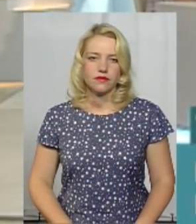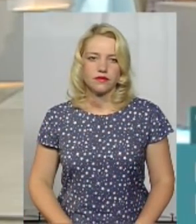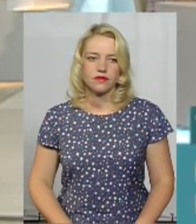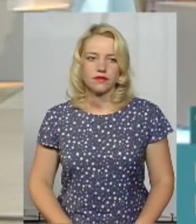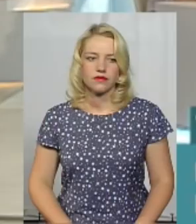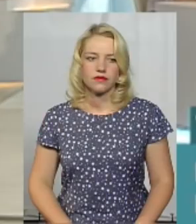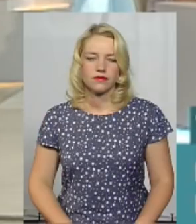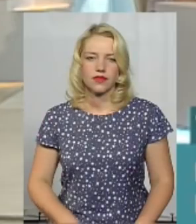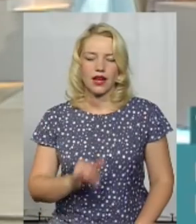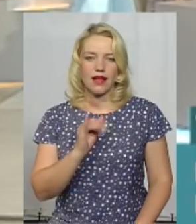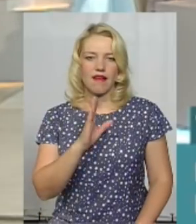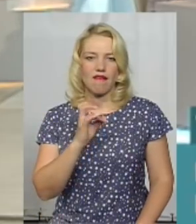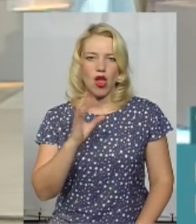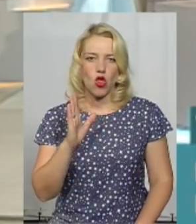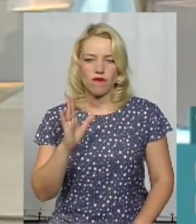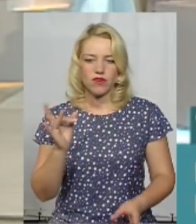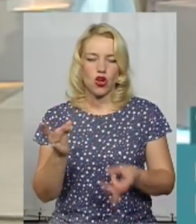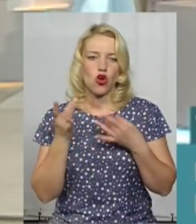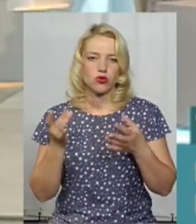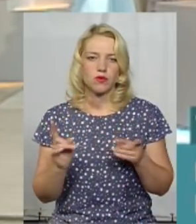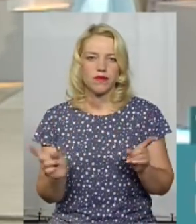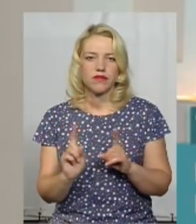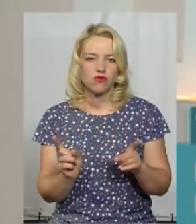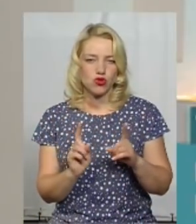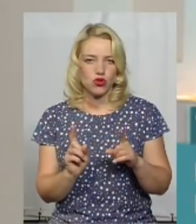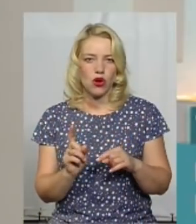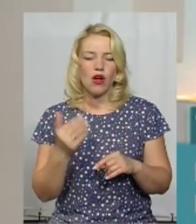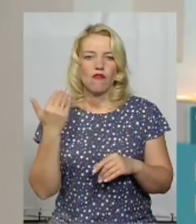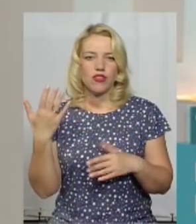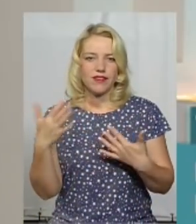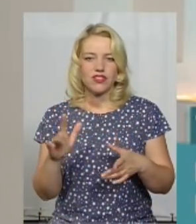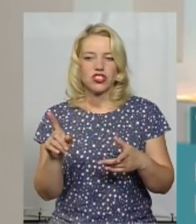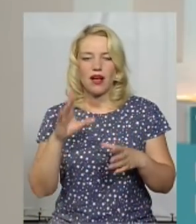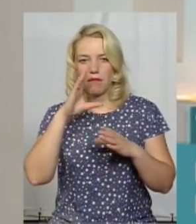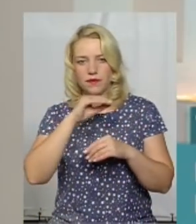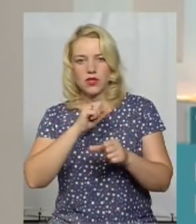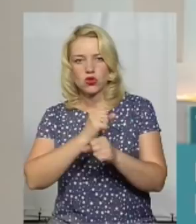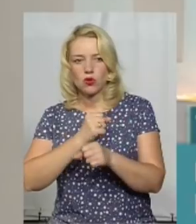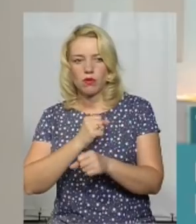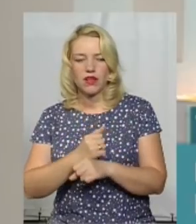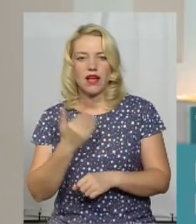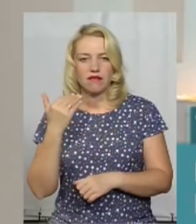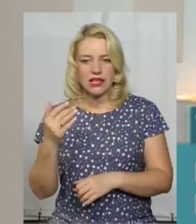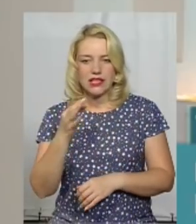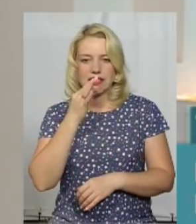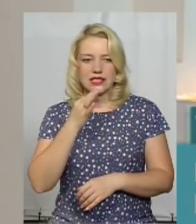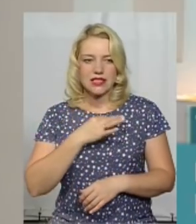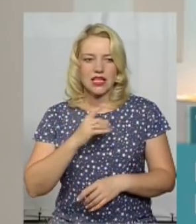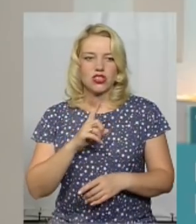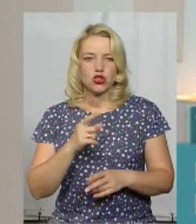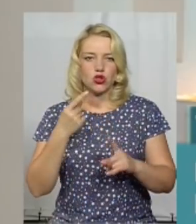Пан Іванов розповів, що вони вже зробили. Ви сказали, що ви ще додатково